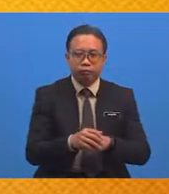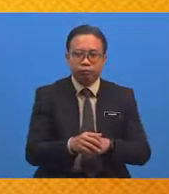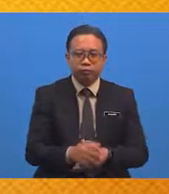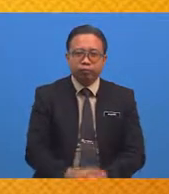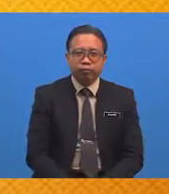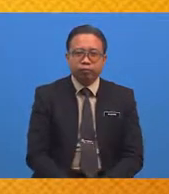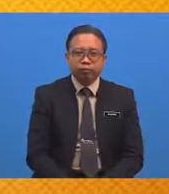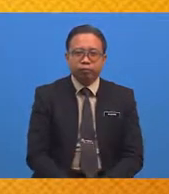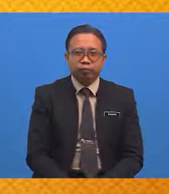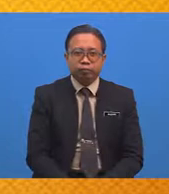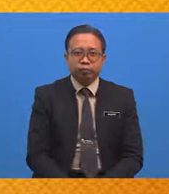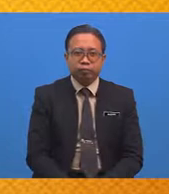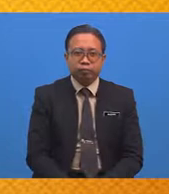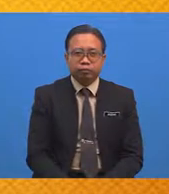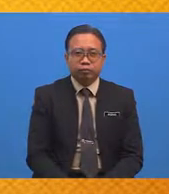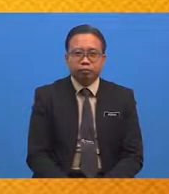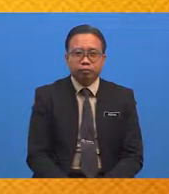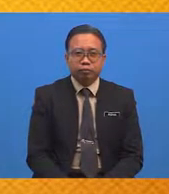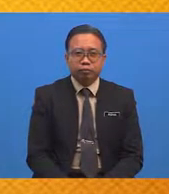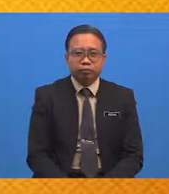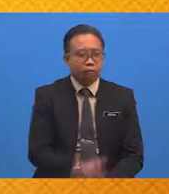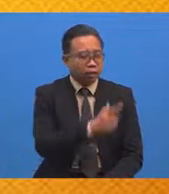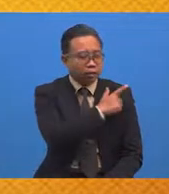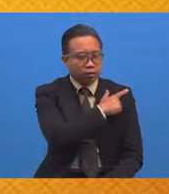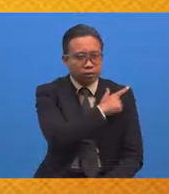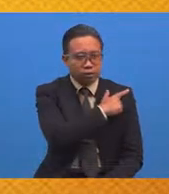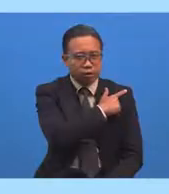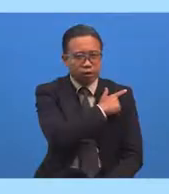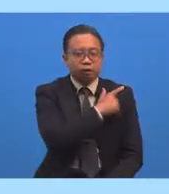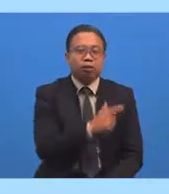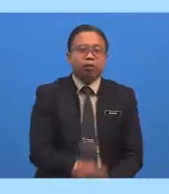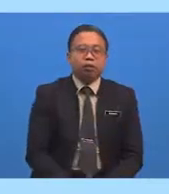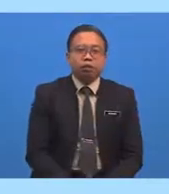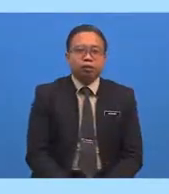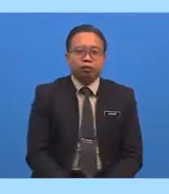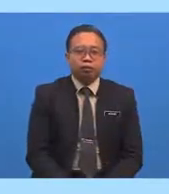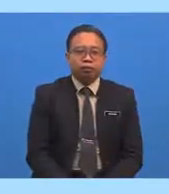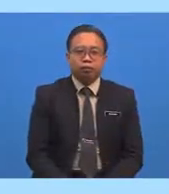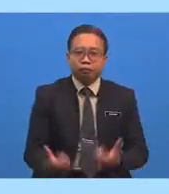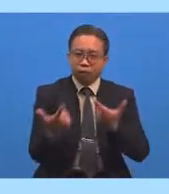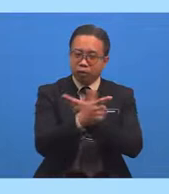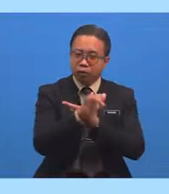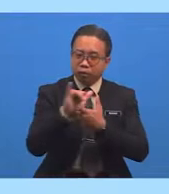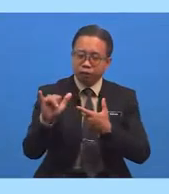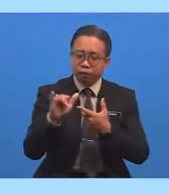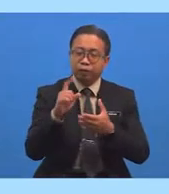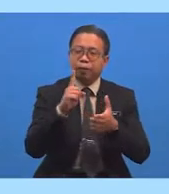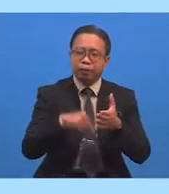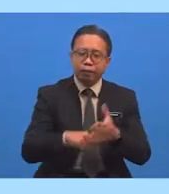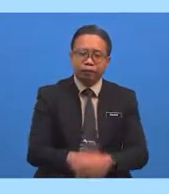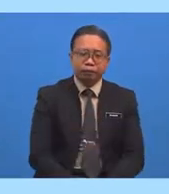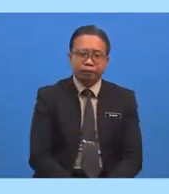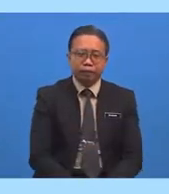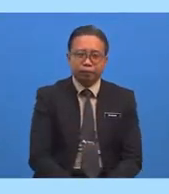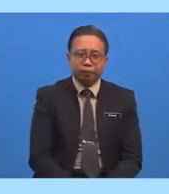-Kaslu Bermaksud Malas Malas Lawannya Apa Murid-murid